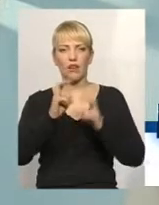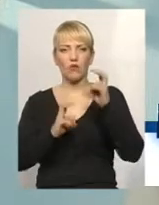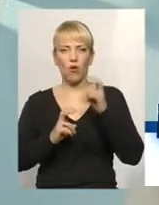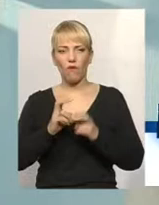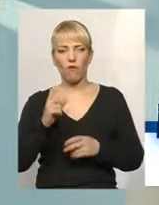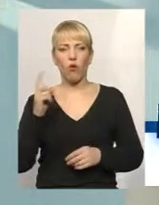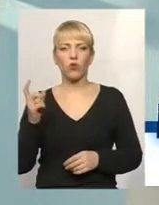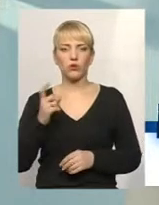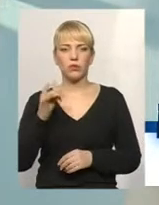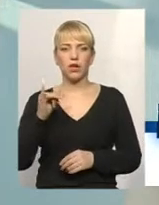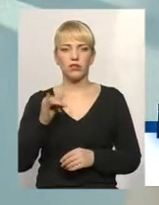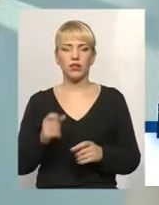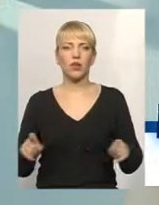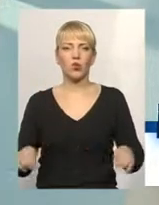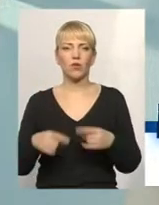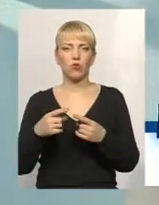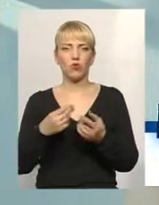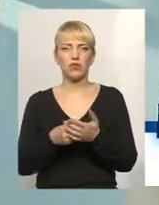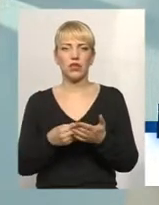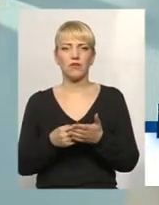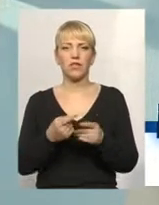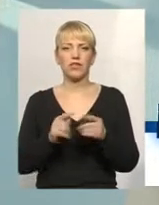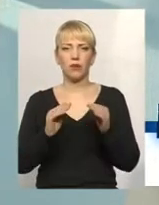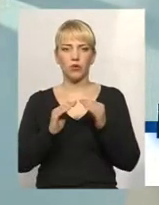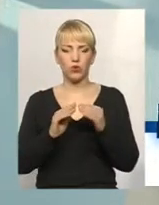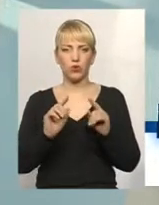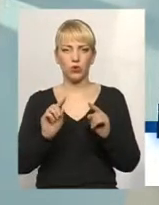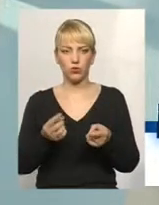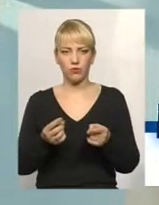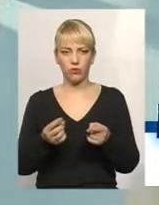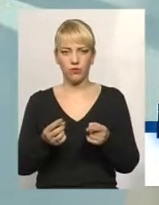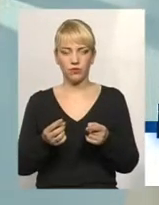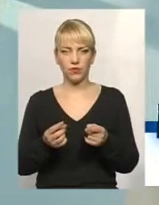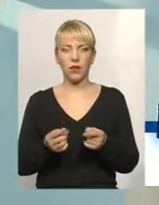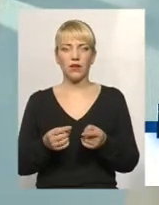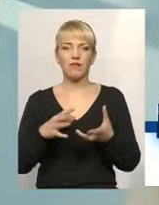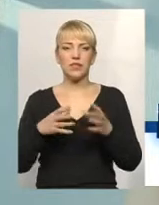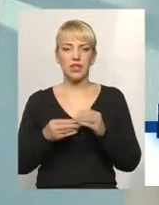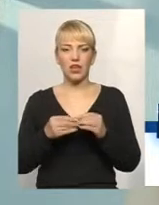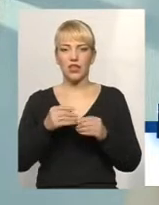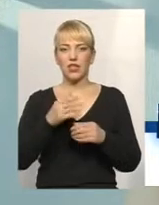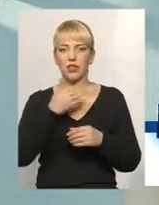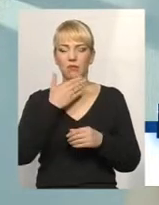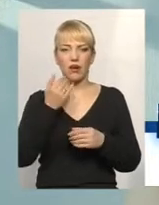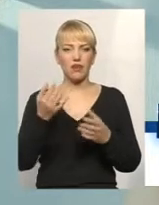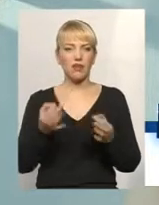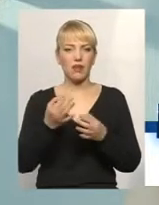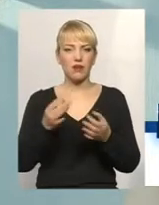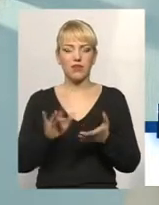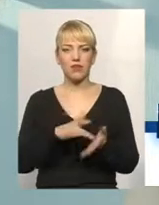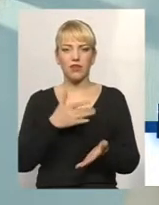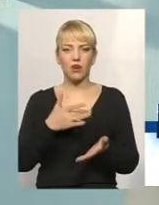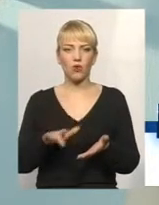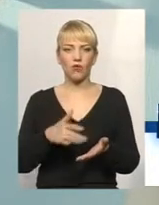і утворився тариф на даний будинок. Тому взагалі ніяких відрахувань, ніякого